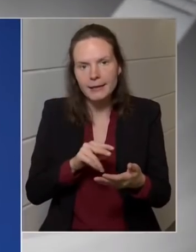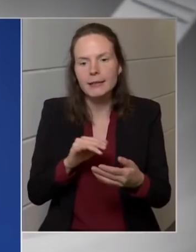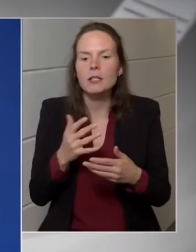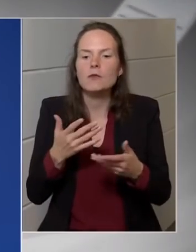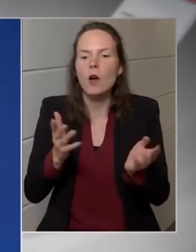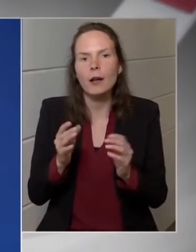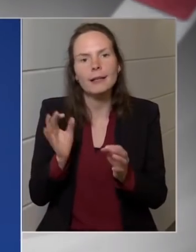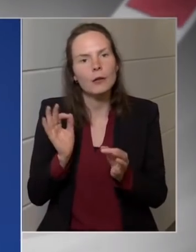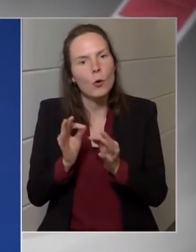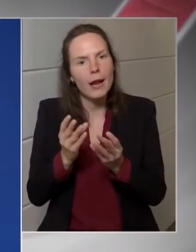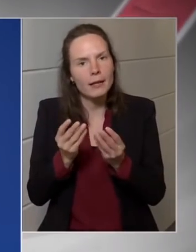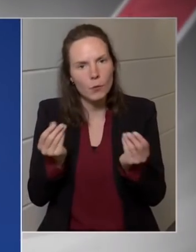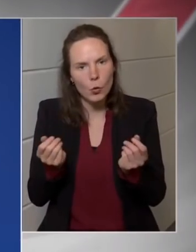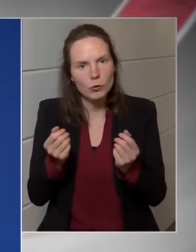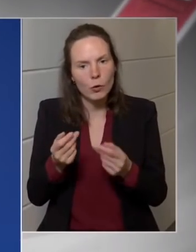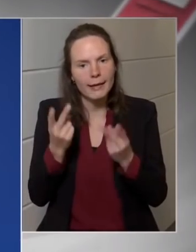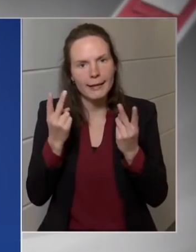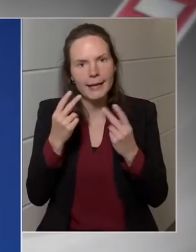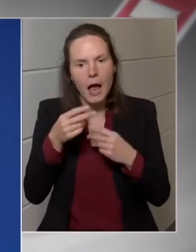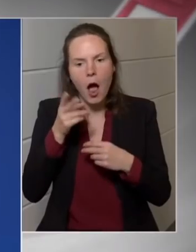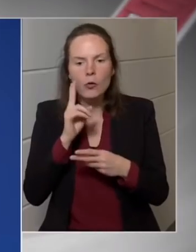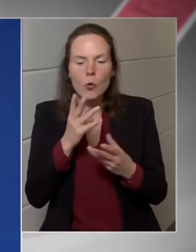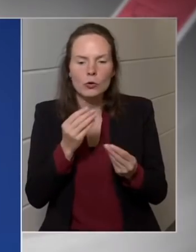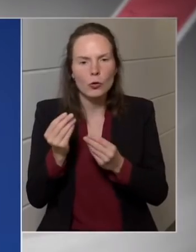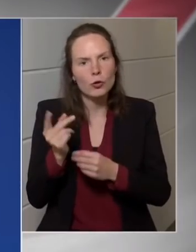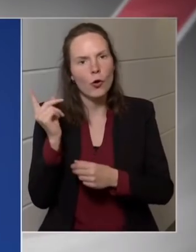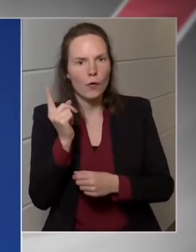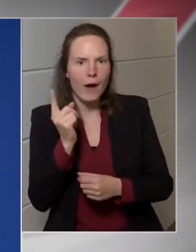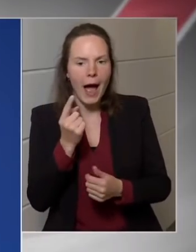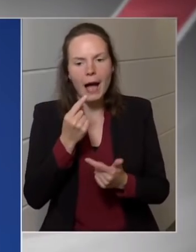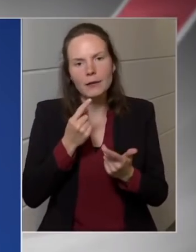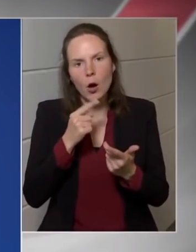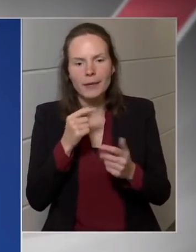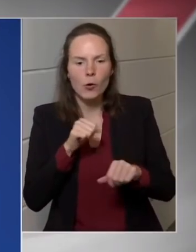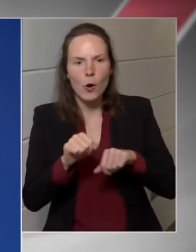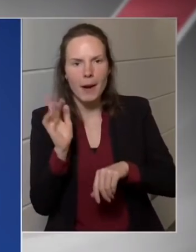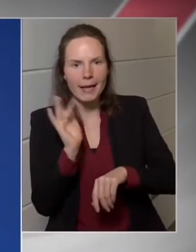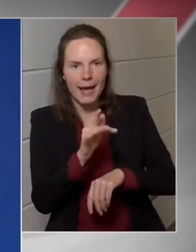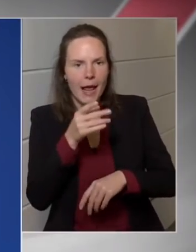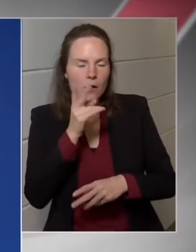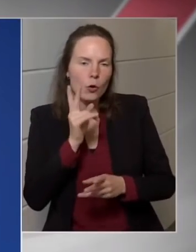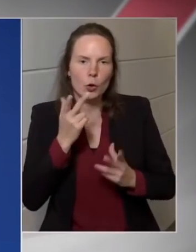azt, ami történt, akkor jó sok váddal, amit a kormányal szemben szoktak hangoztatni, nyugodtan fel lehet hagyni.